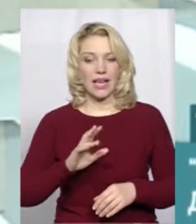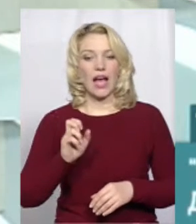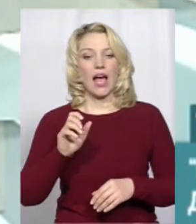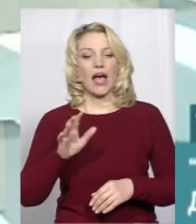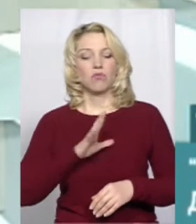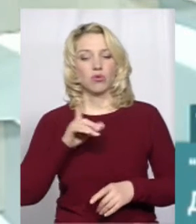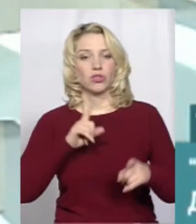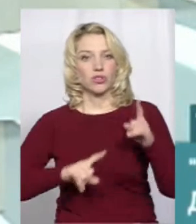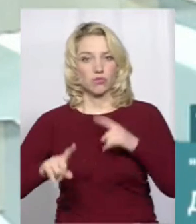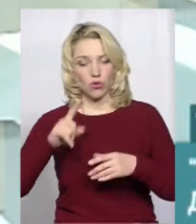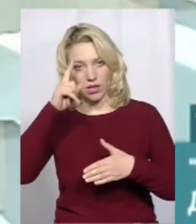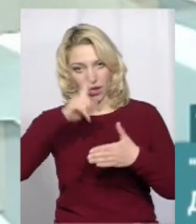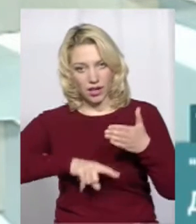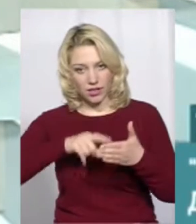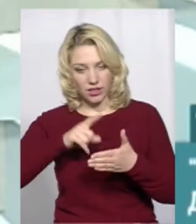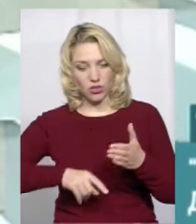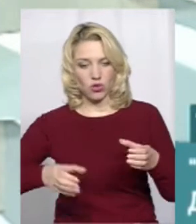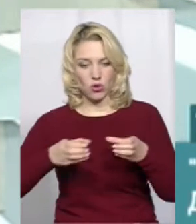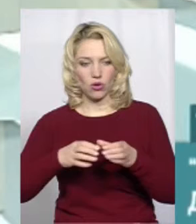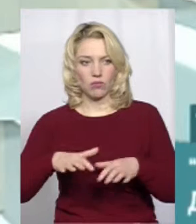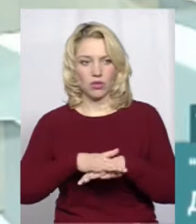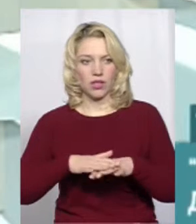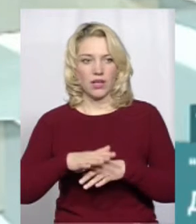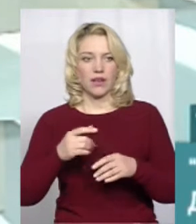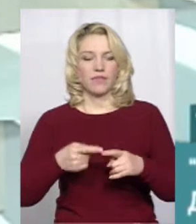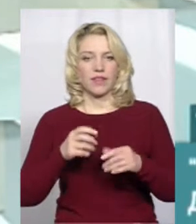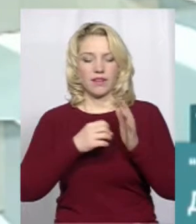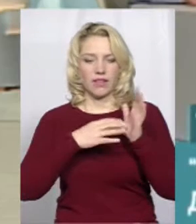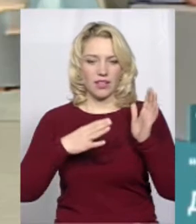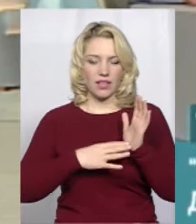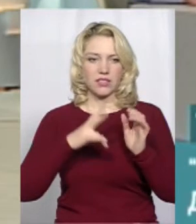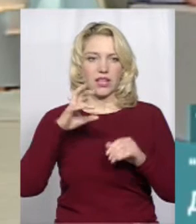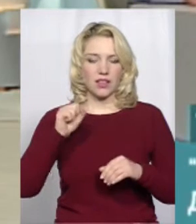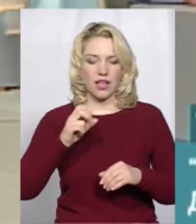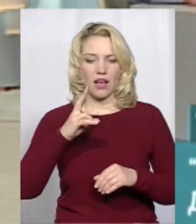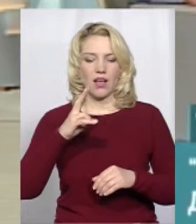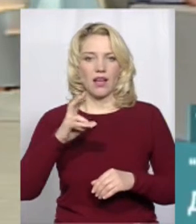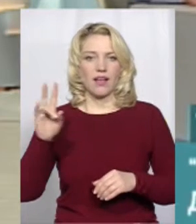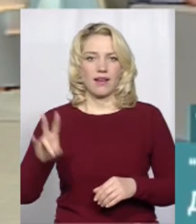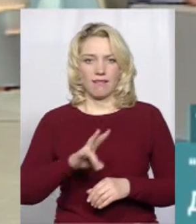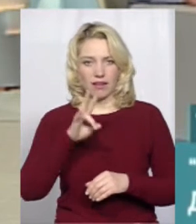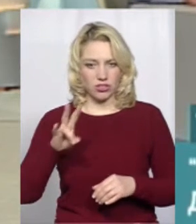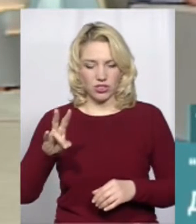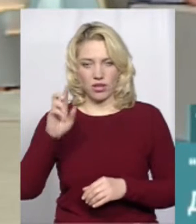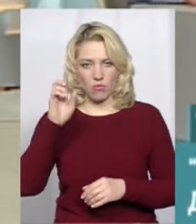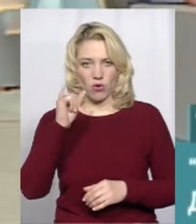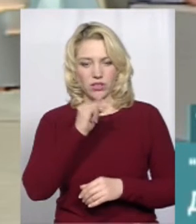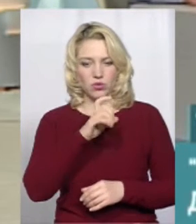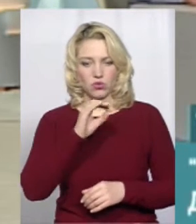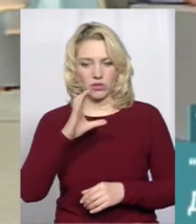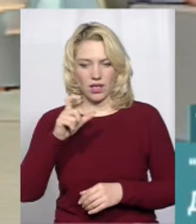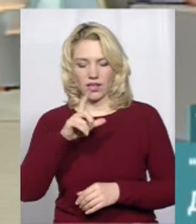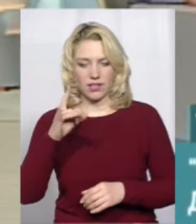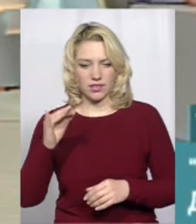громади. Тому що збори відбулися 19-го на хрещення Господа нашого Ісуса Христа, якраз після богослуження. І в результаті голосування